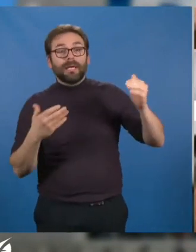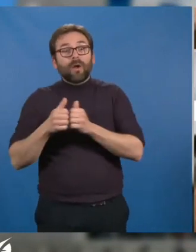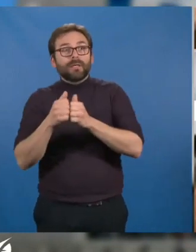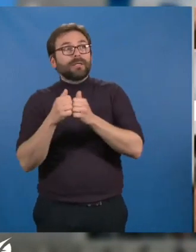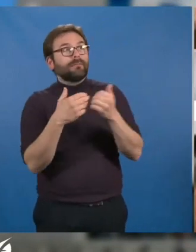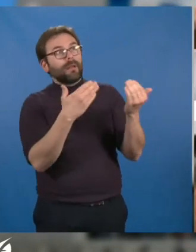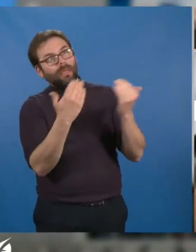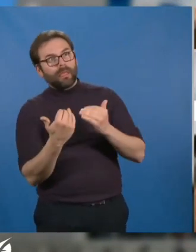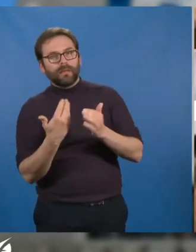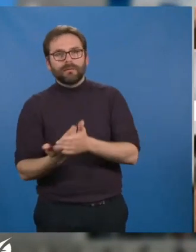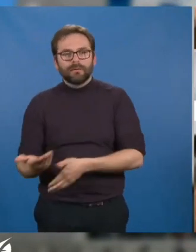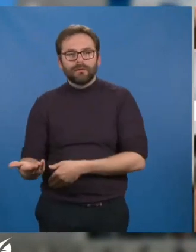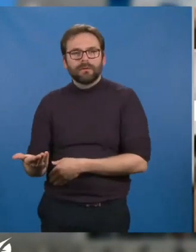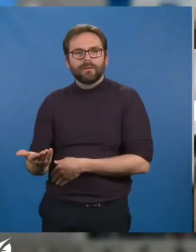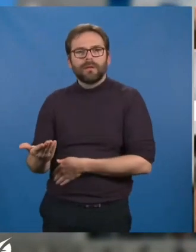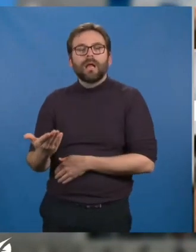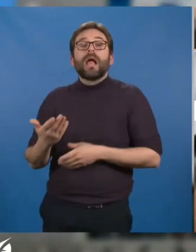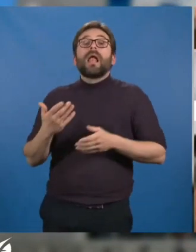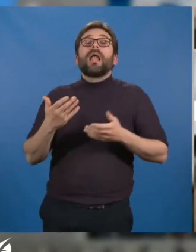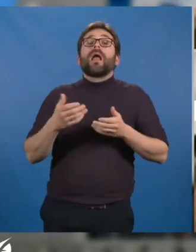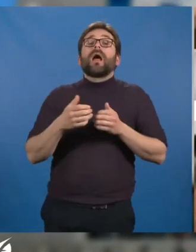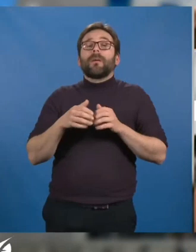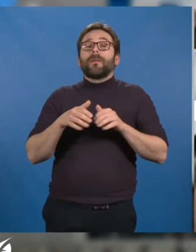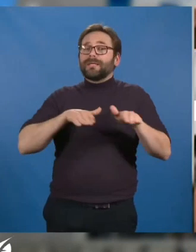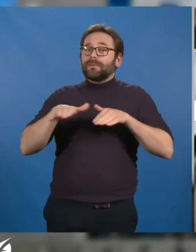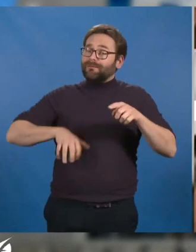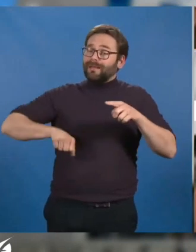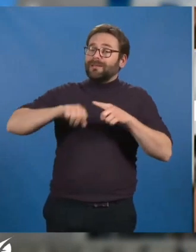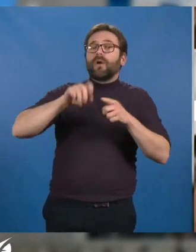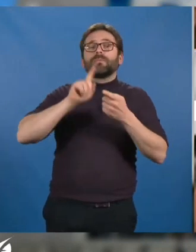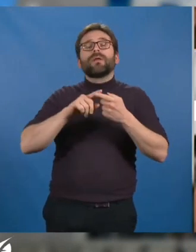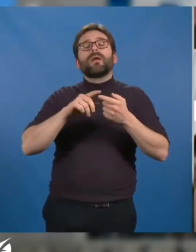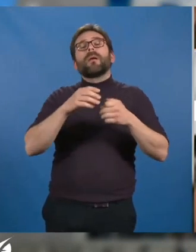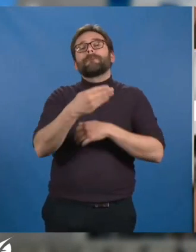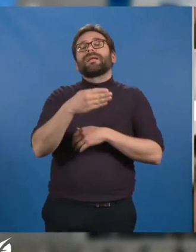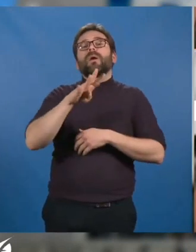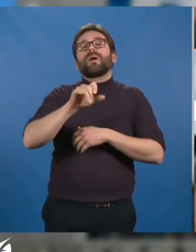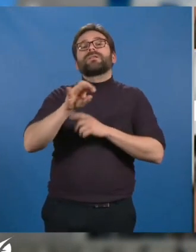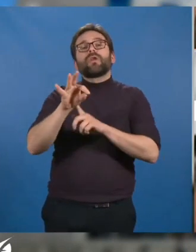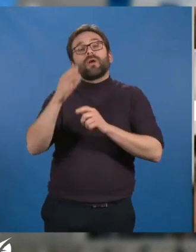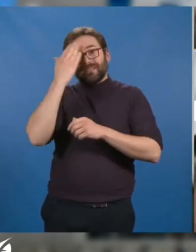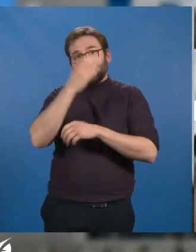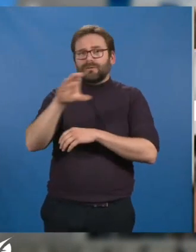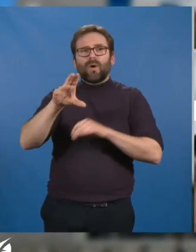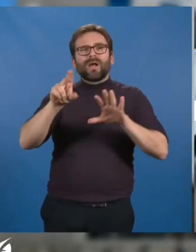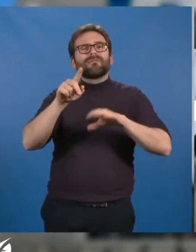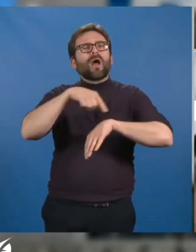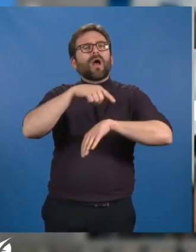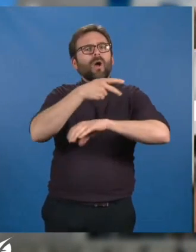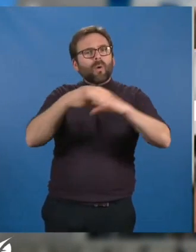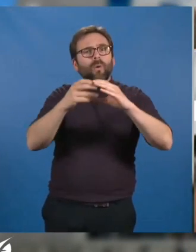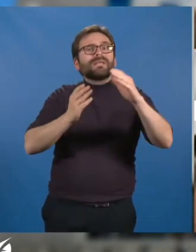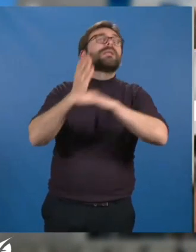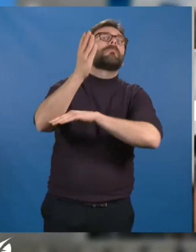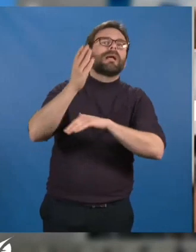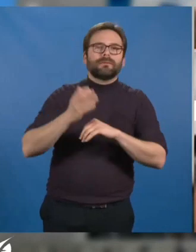Certes, un dispositif existe pour compenser les coûts du mégawatt-heure quand les collectivités le paient plus de 180 euros. Mais rendez